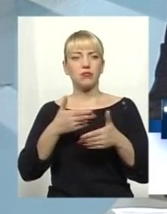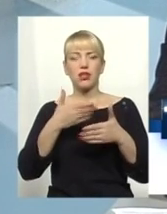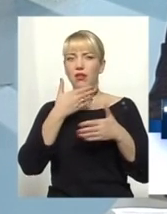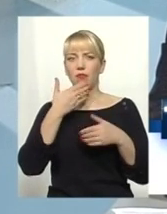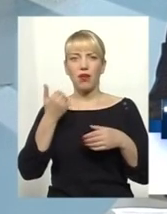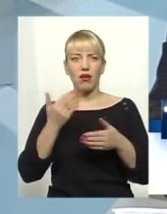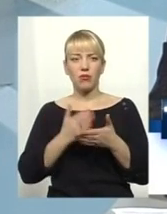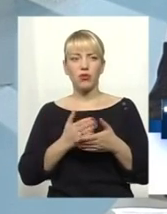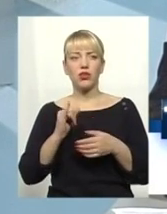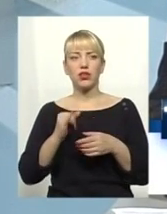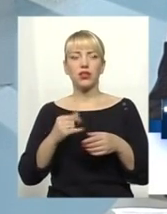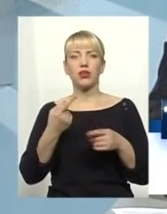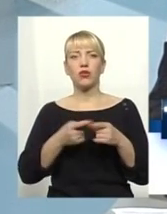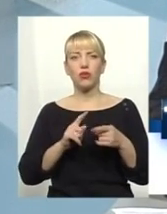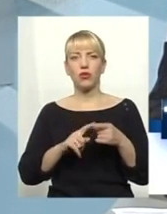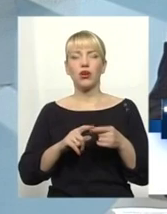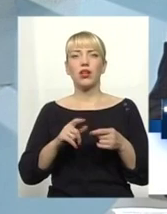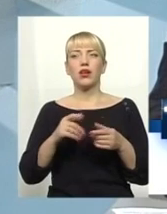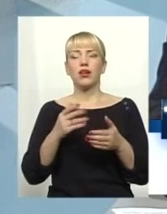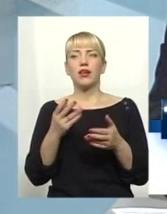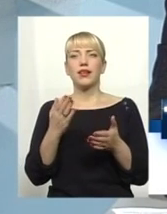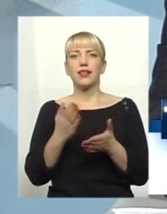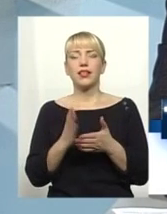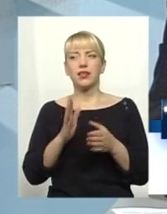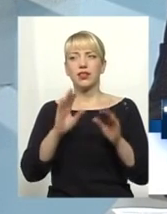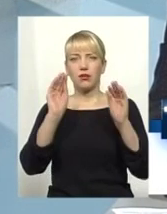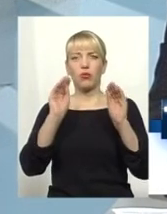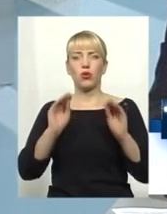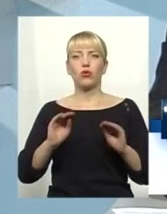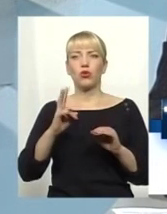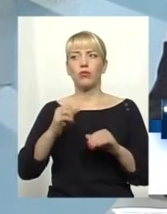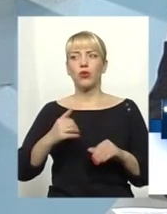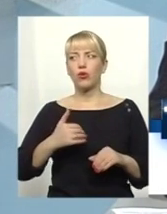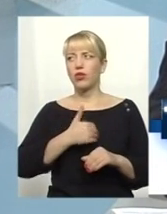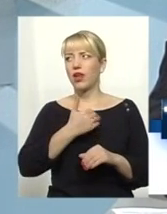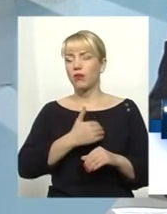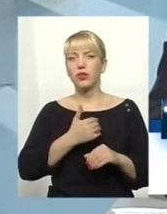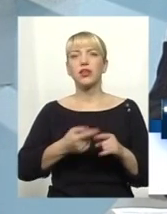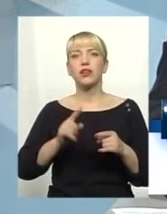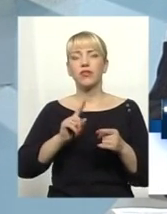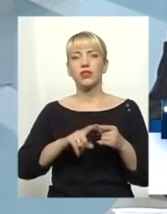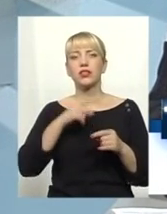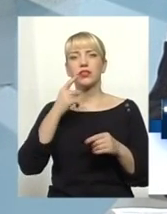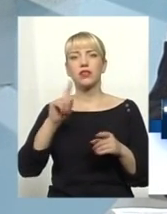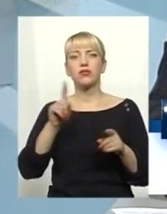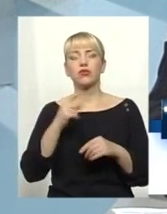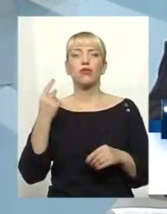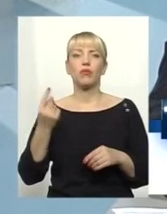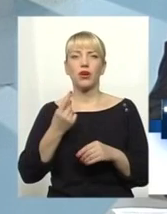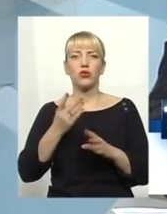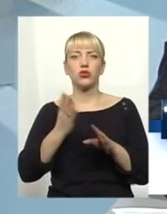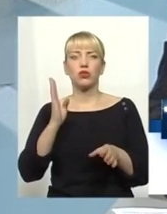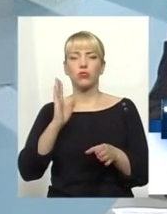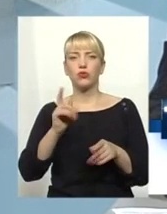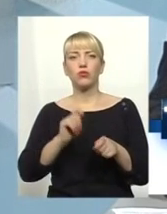його ще управового, є тільки, так би мовити, протоколи про наміри. Він зазначив, що в першу чергу будуть